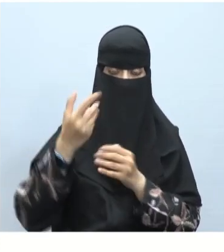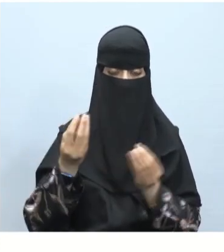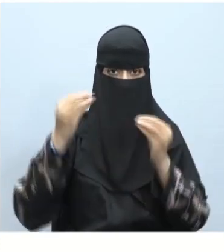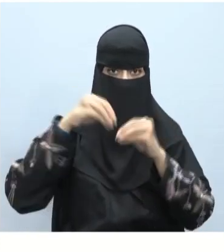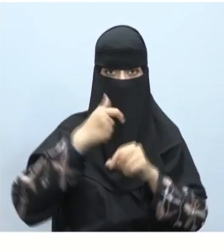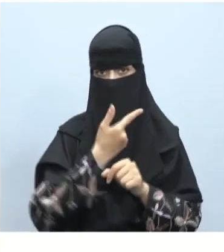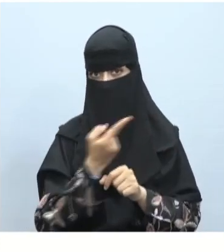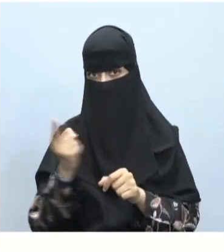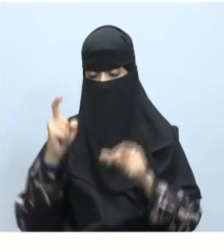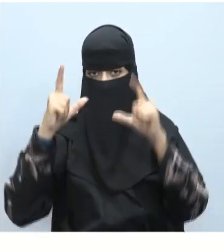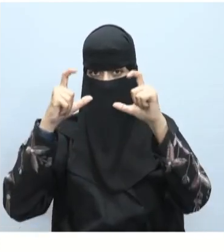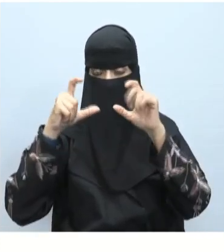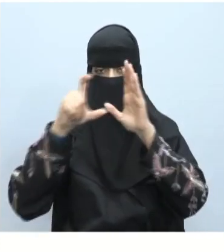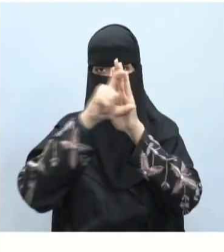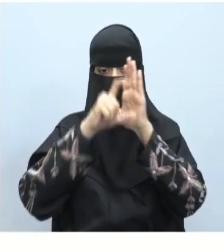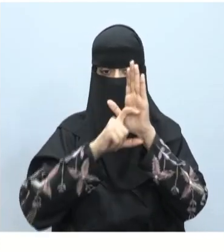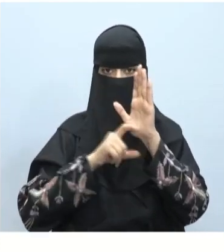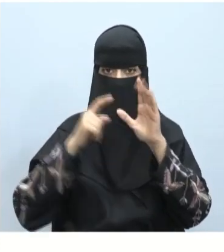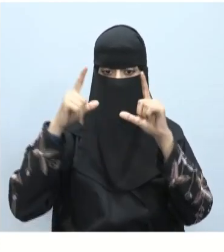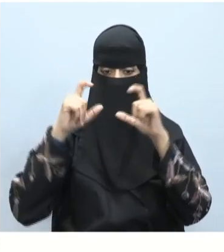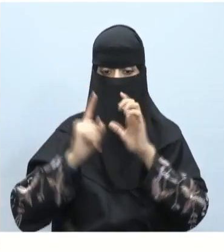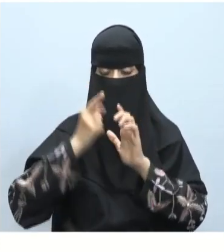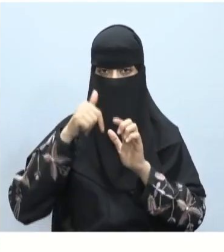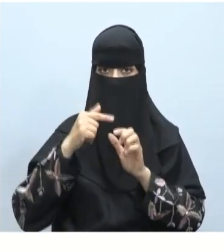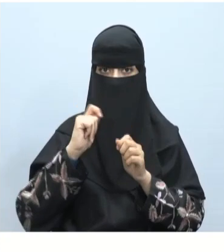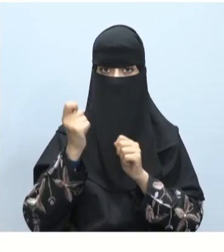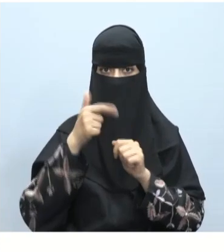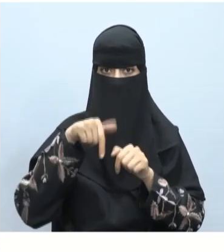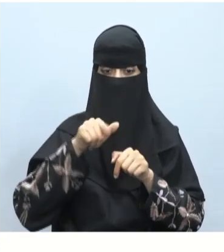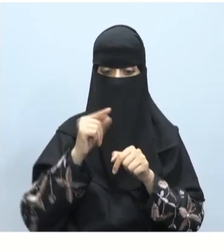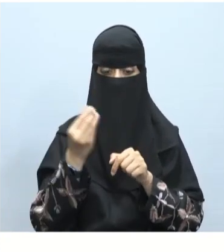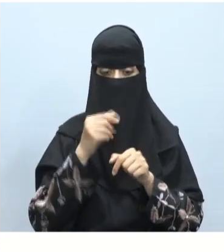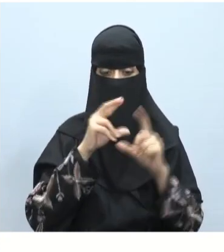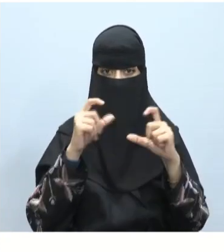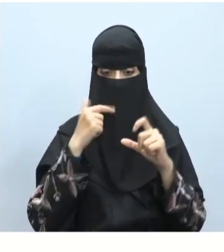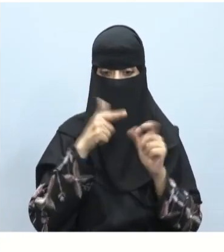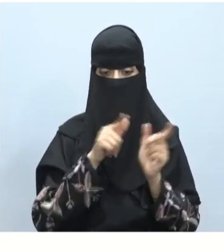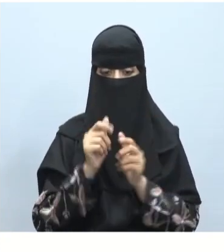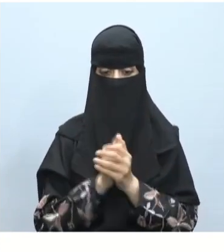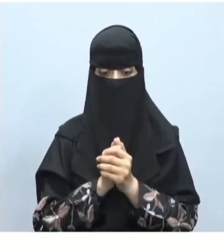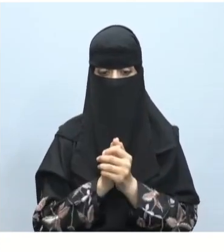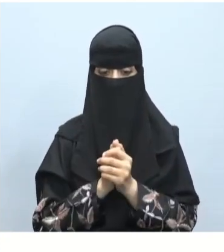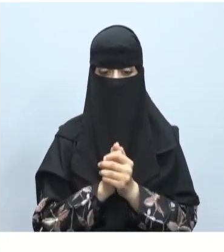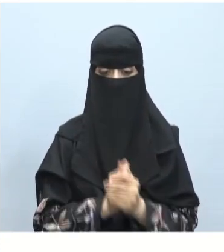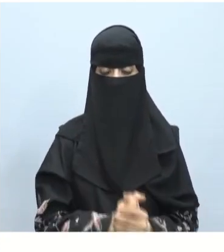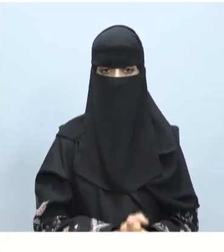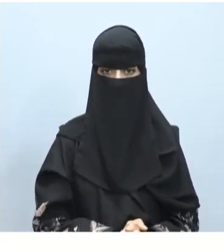جميع الصور والنصوص في الصفحة الإلكترونية حولها ستبدو صفحتك كالصورة الواضحة أمام